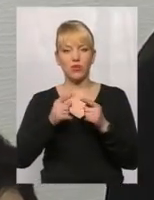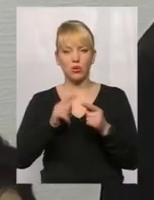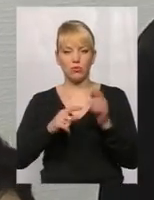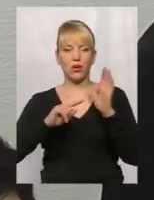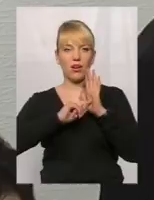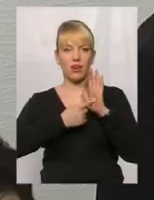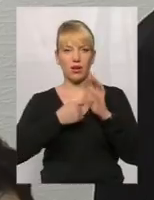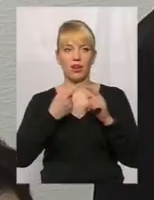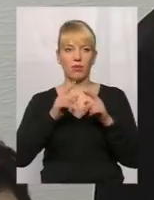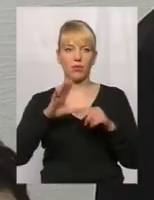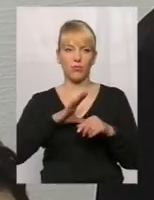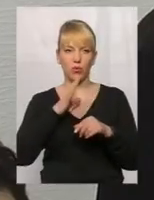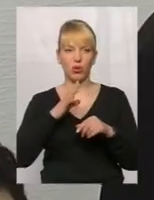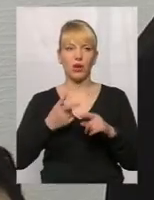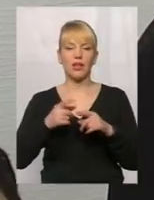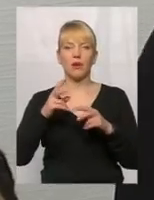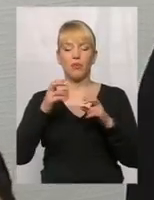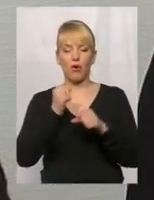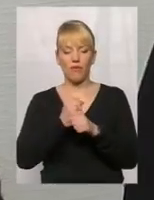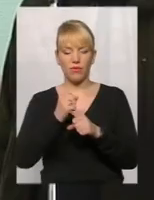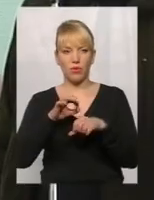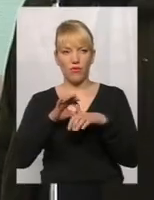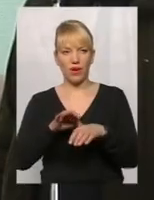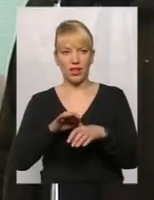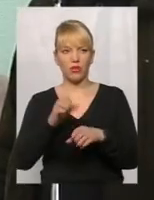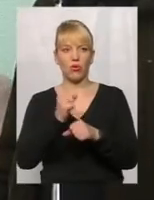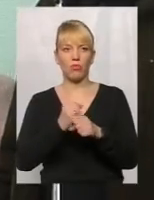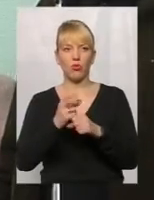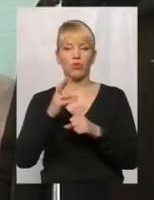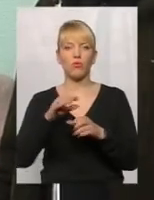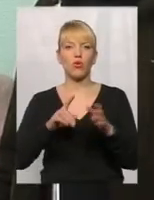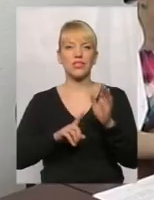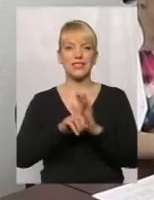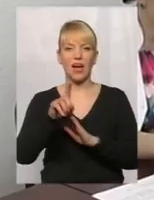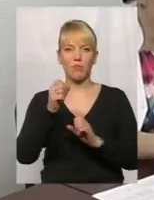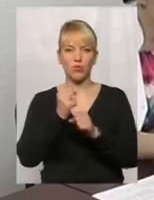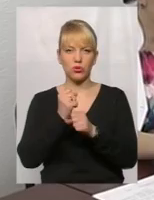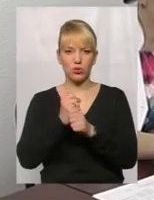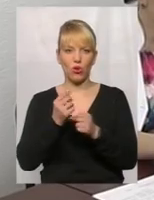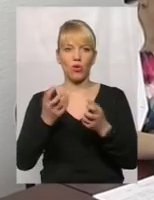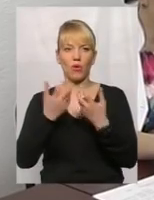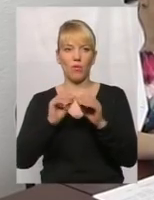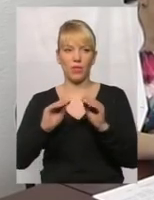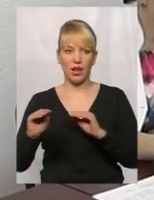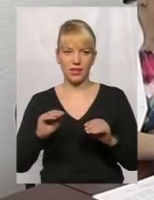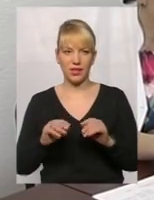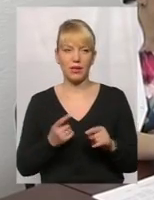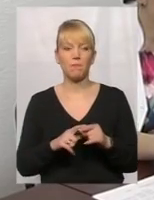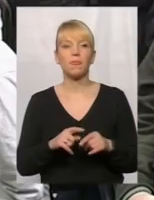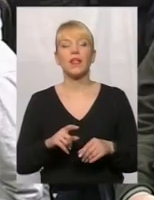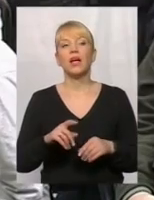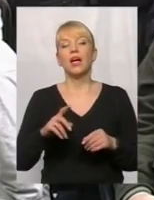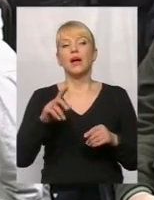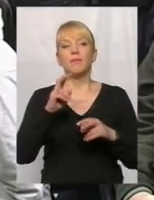роботи про запуск цього обладнання в виробництво. Відповідаючи на запитання представників громадськості, керівник підприємства